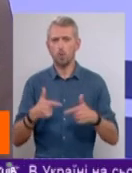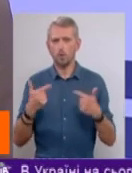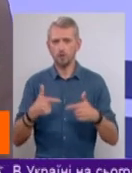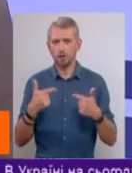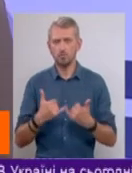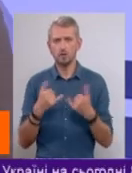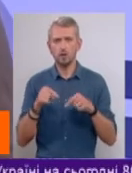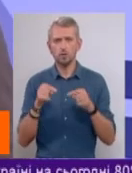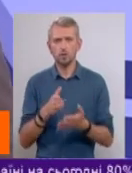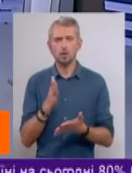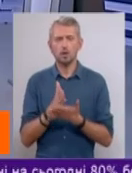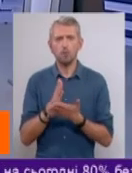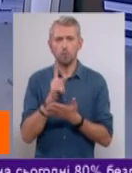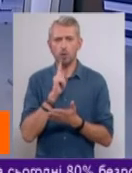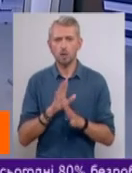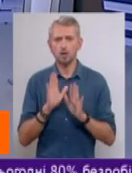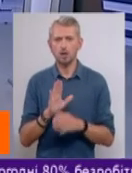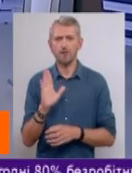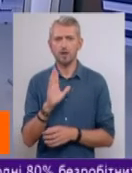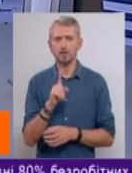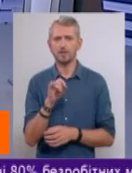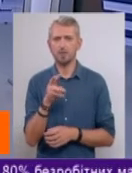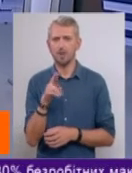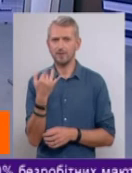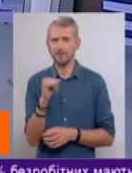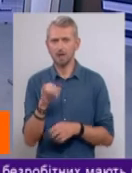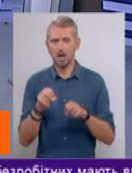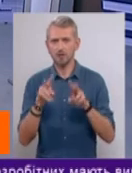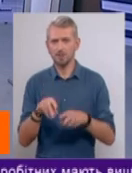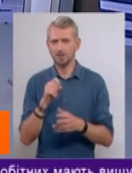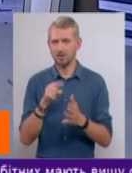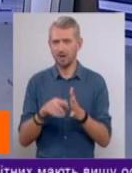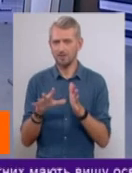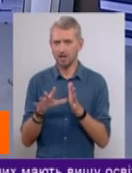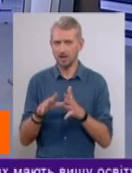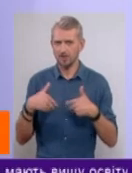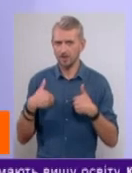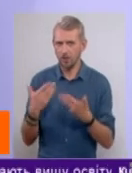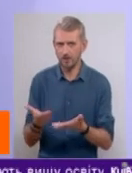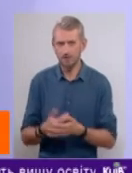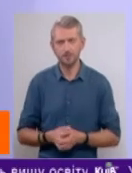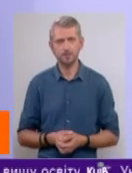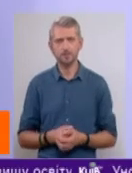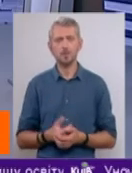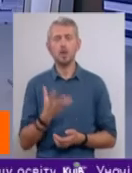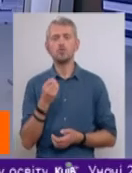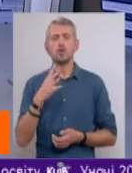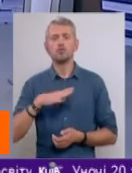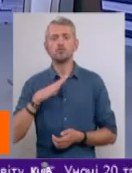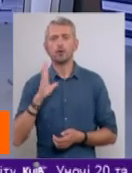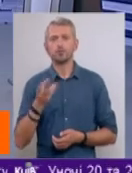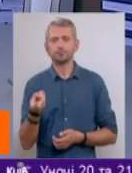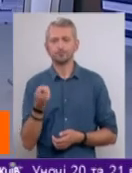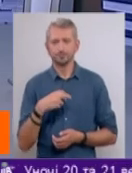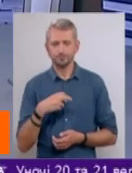Зараз в нашій студії знаходиться поки тільки Валентин Землянський, експерт з питань енергетики. Вітаю вас. Здравствуйте. Ще чекаємо в нашій